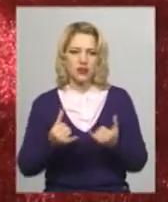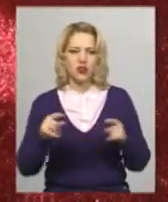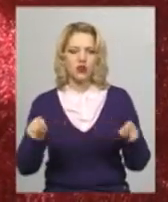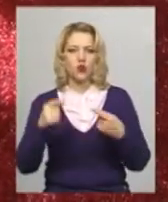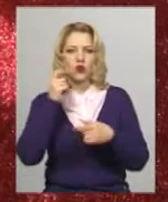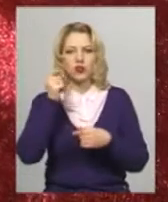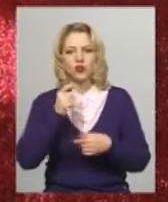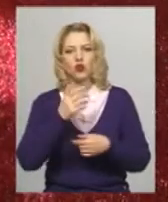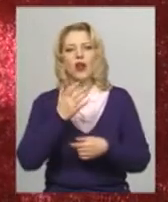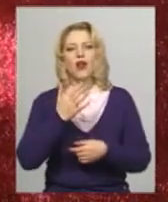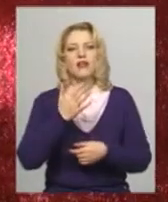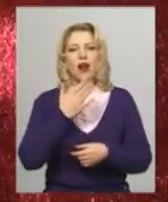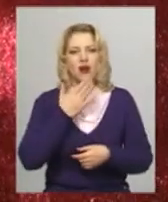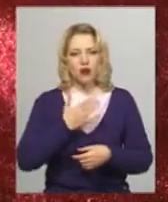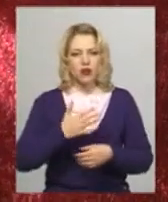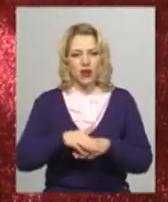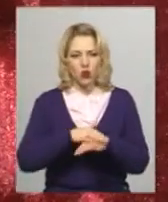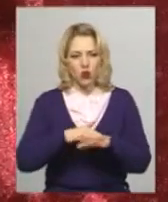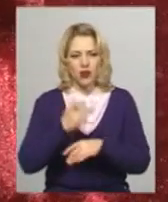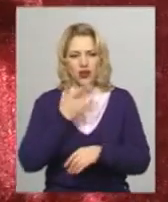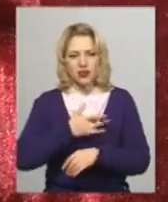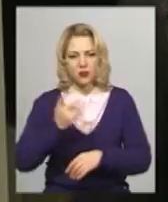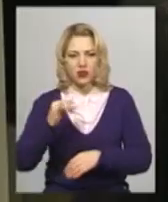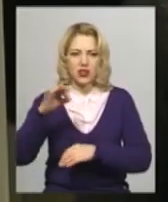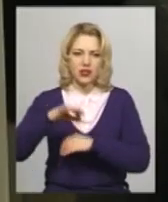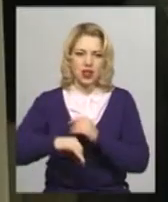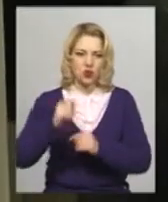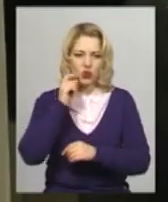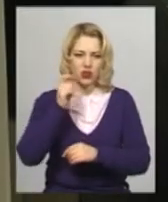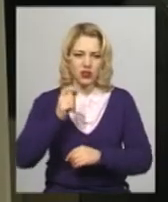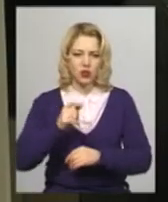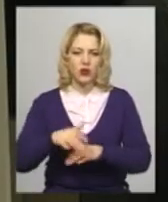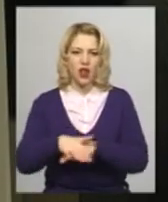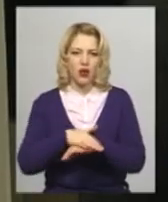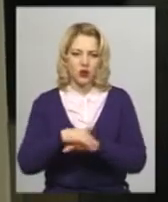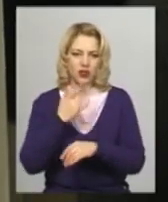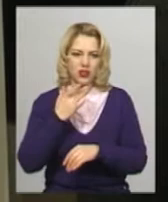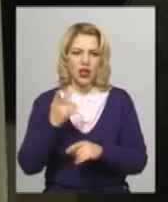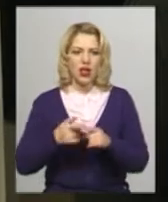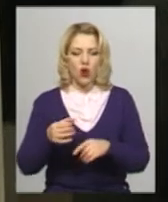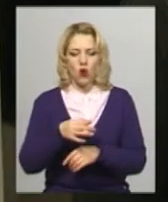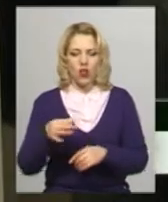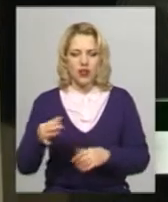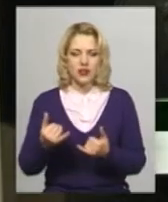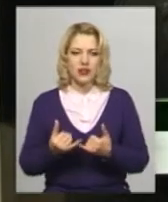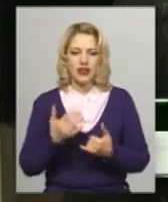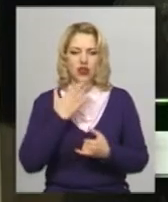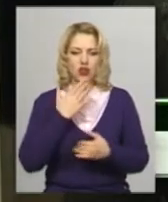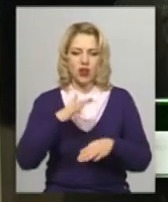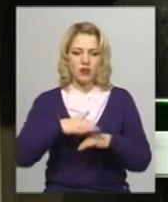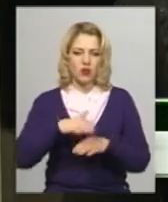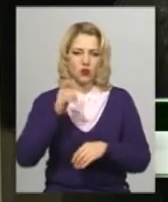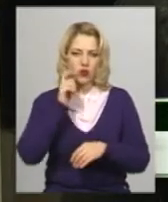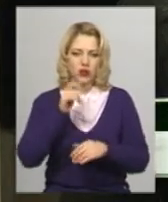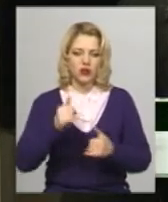Республіки та Західноукраїнської Народної Республіки. Колекція монет Національного банку України присвячена подіям